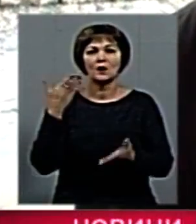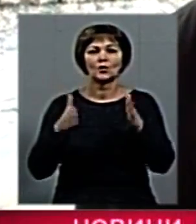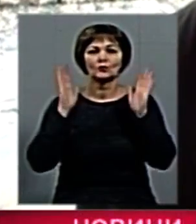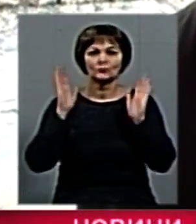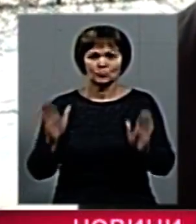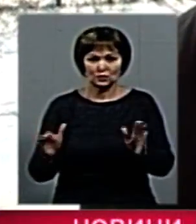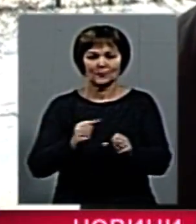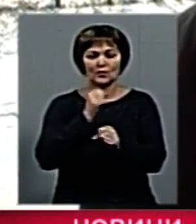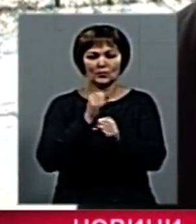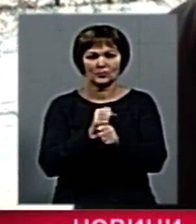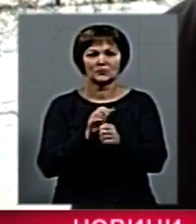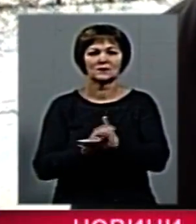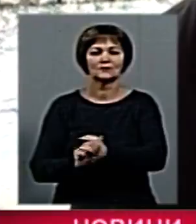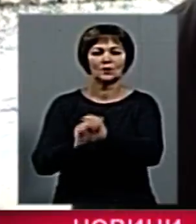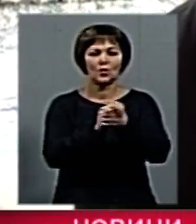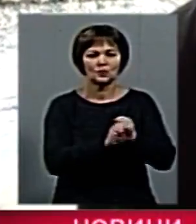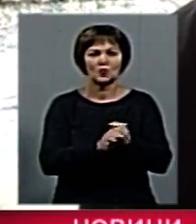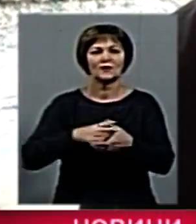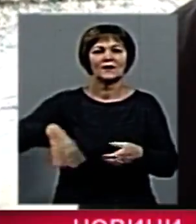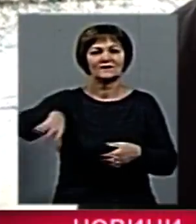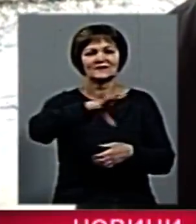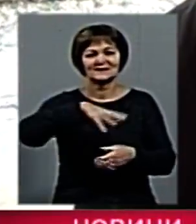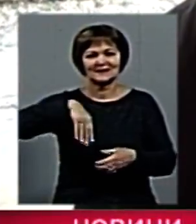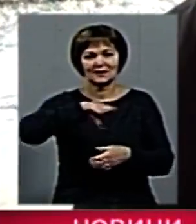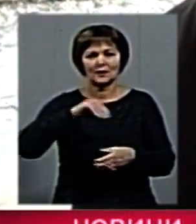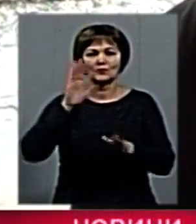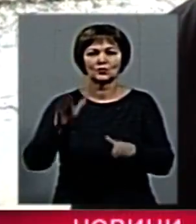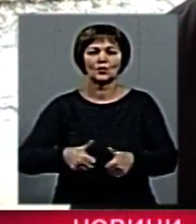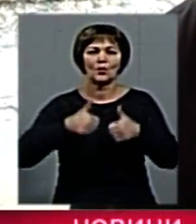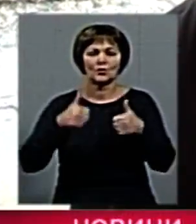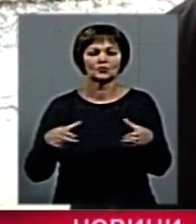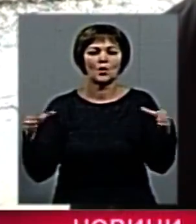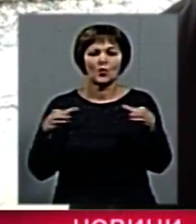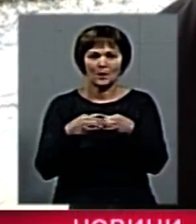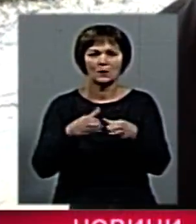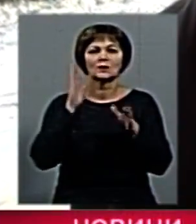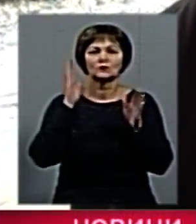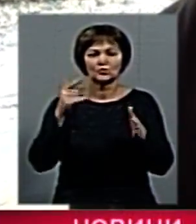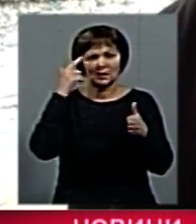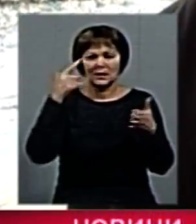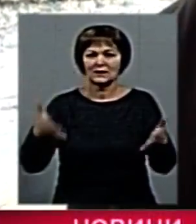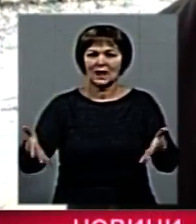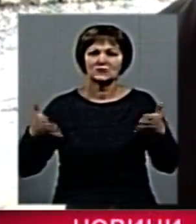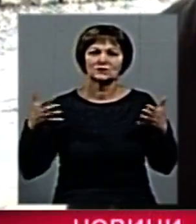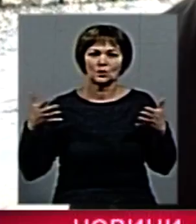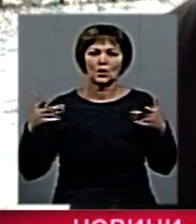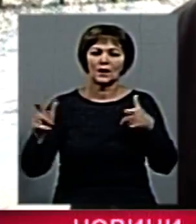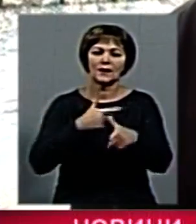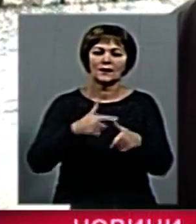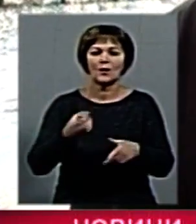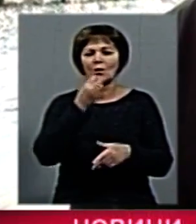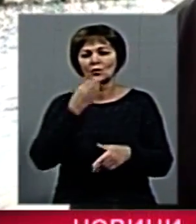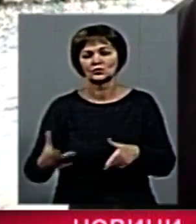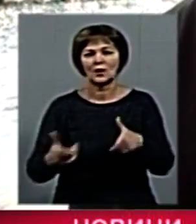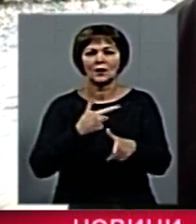сплоченно всі разом, буде хороша команда, тоді буде ясно, чи добре, чи